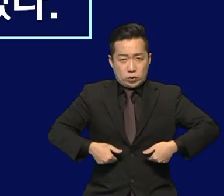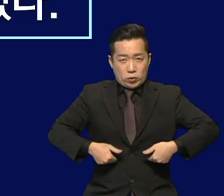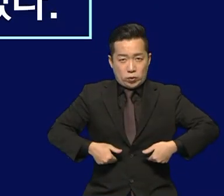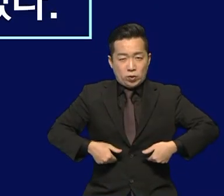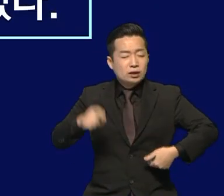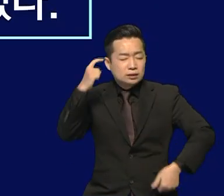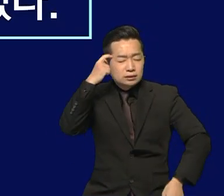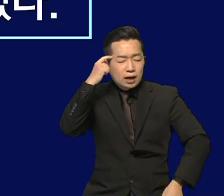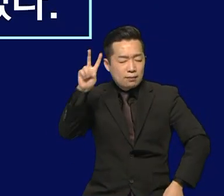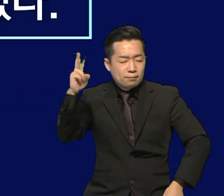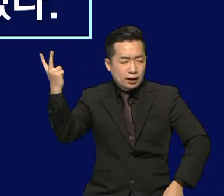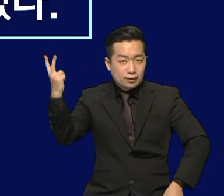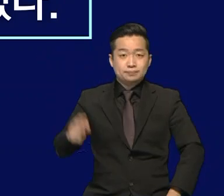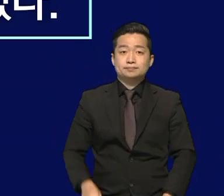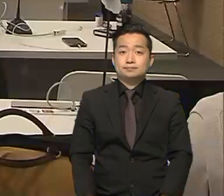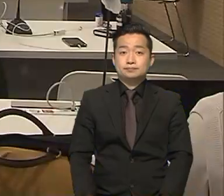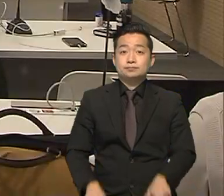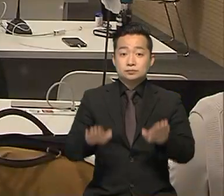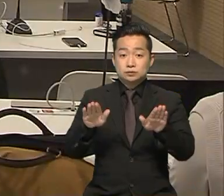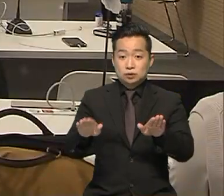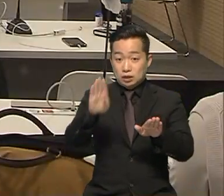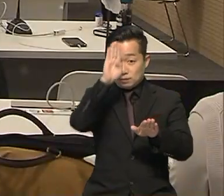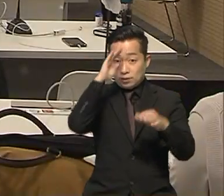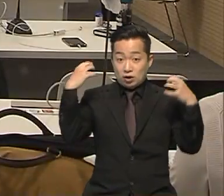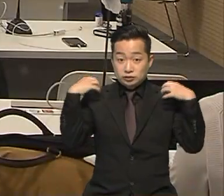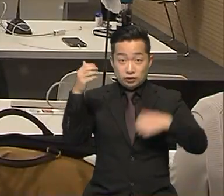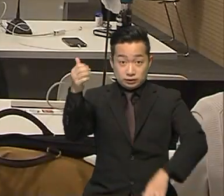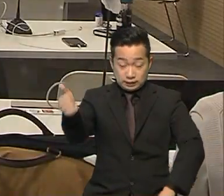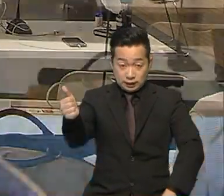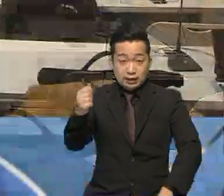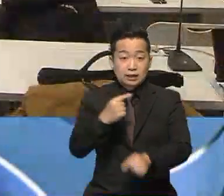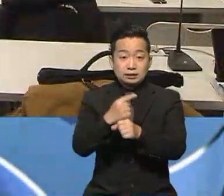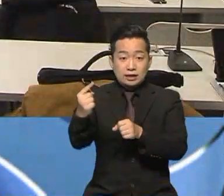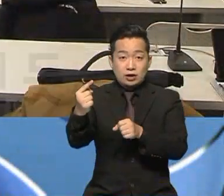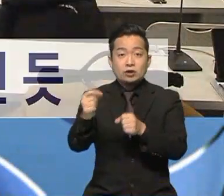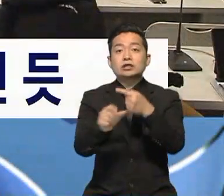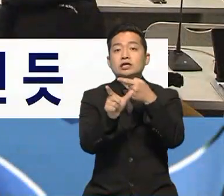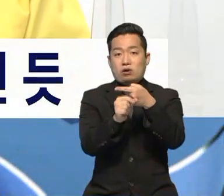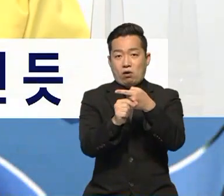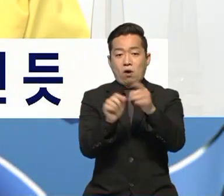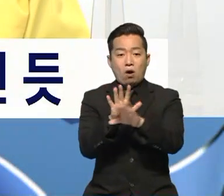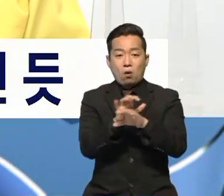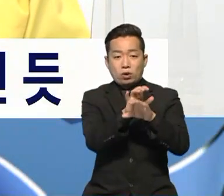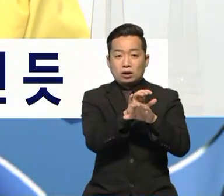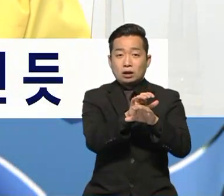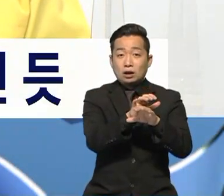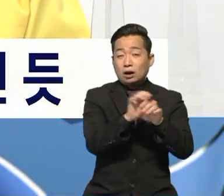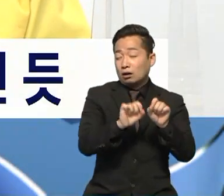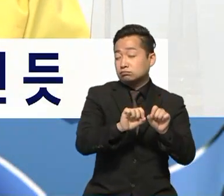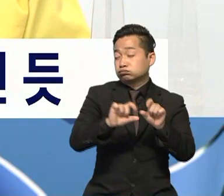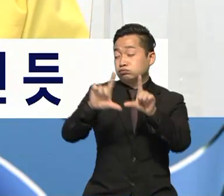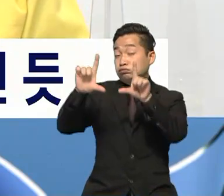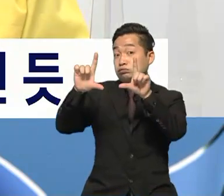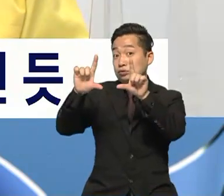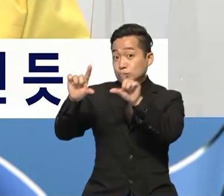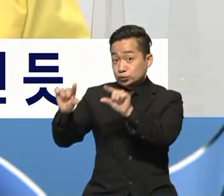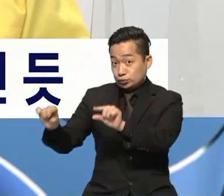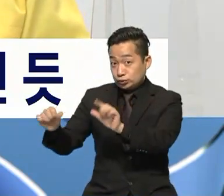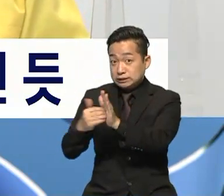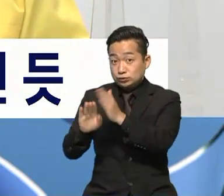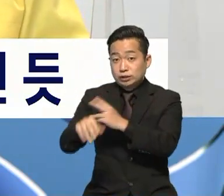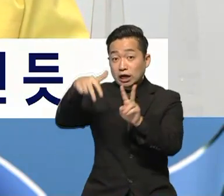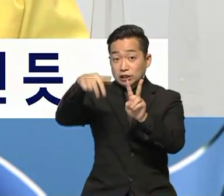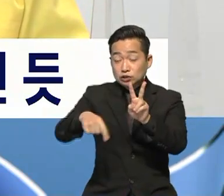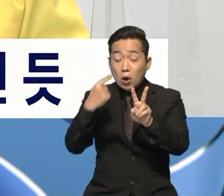바뀌었다고 했습니다. 오늘 질병청장이 내년 1월에 코로나 증가세가 완만해지면 2주